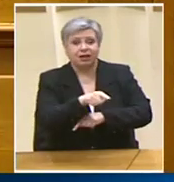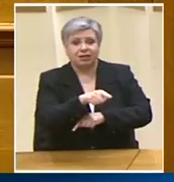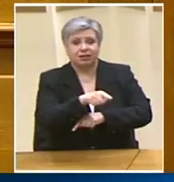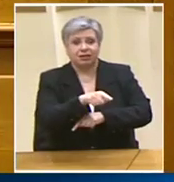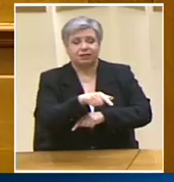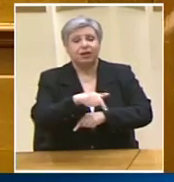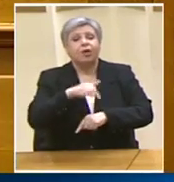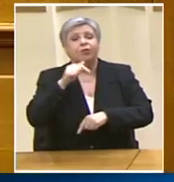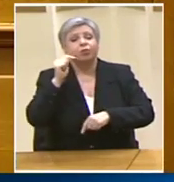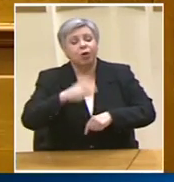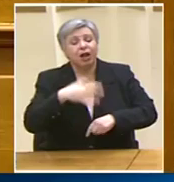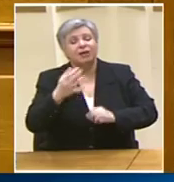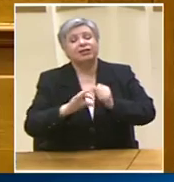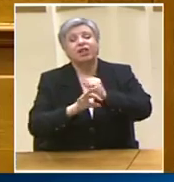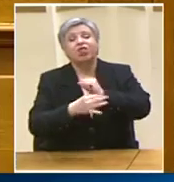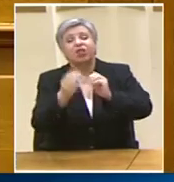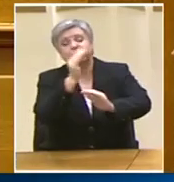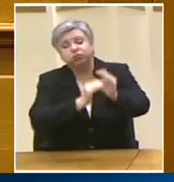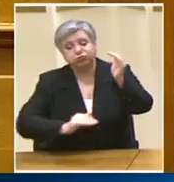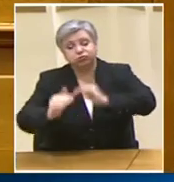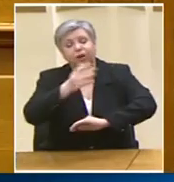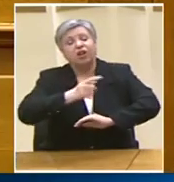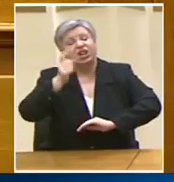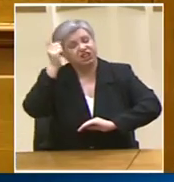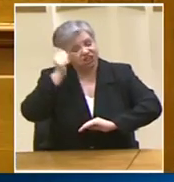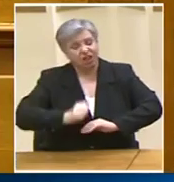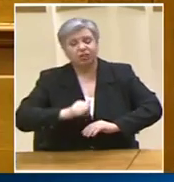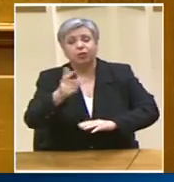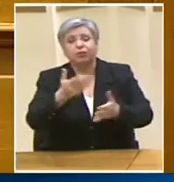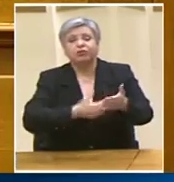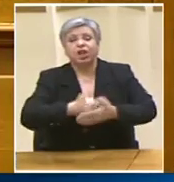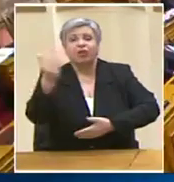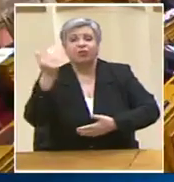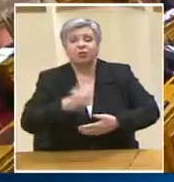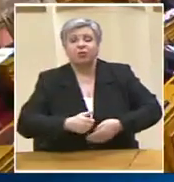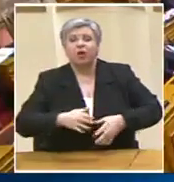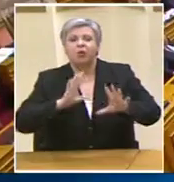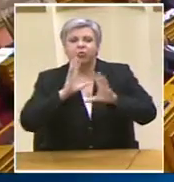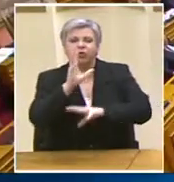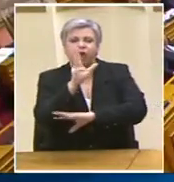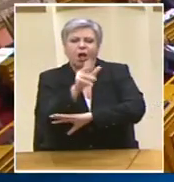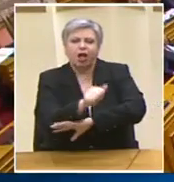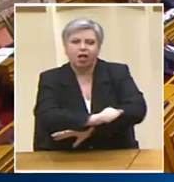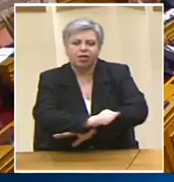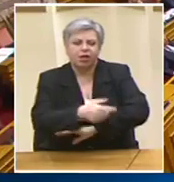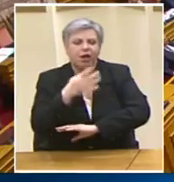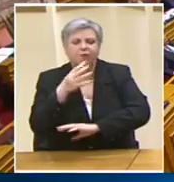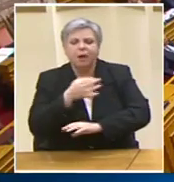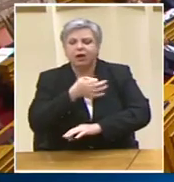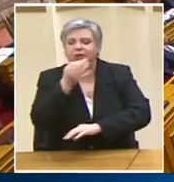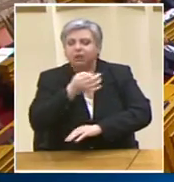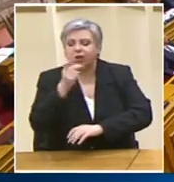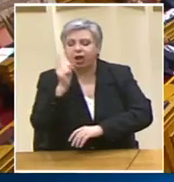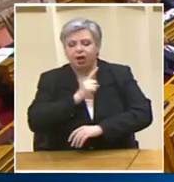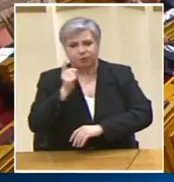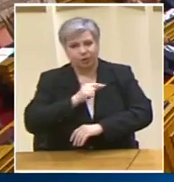διδακτορικό στην παραπληροφόρηση από τη φυλάδα αυτή που καθημερινά παραπληροφορεί τον ελληνικό λαό. Εσείς ειδικά δεν πρέπει να